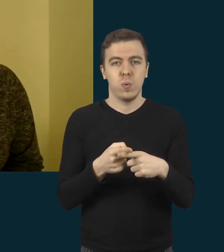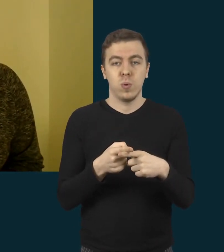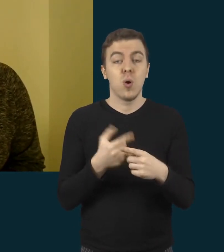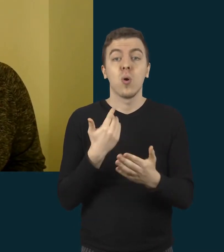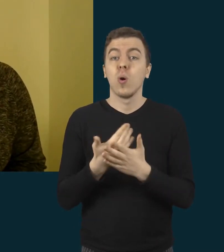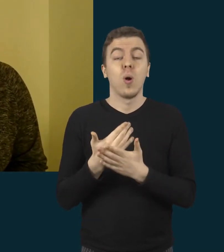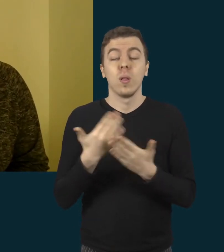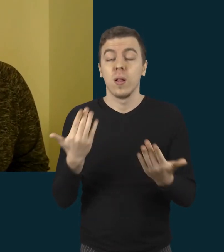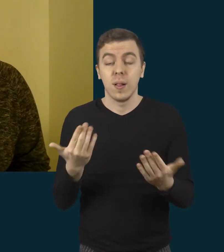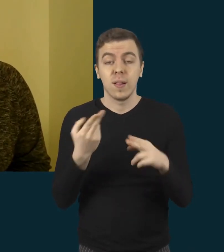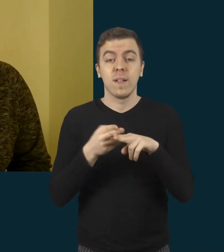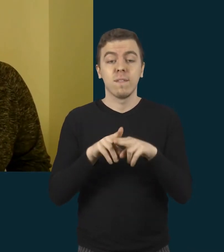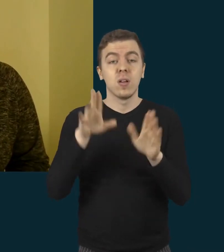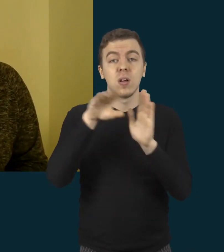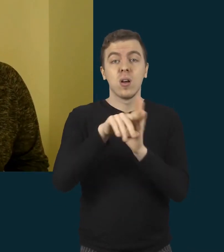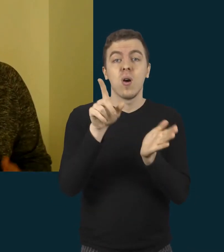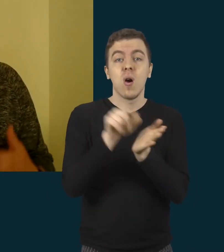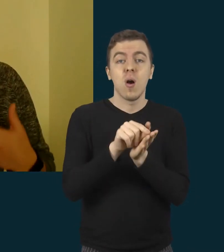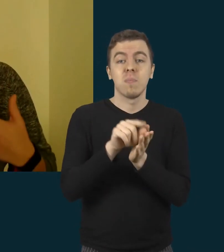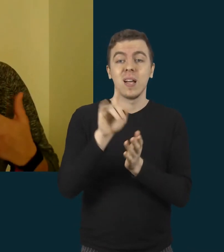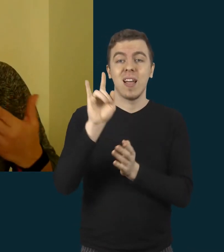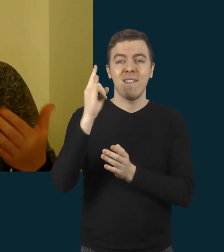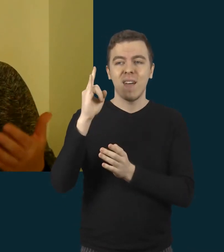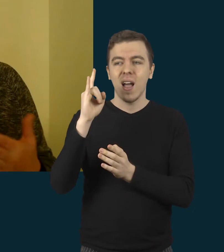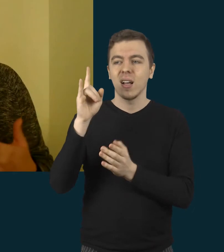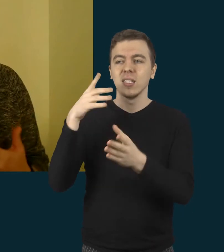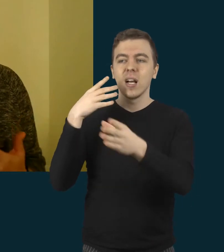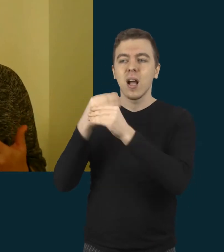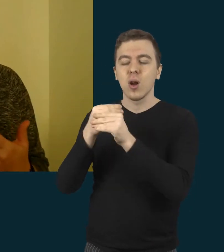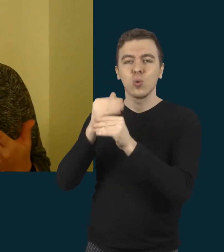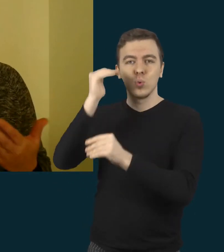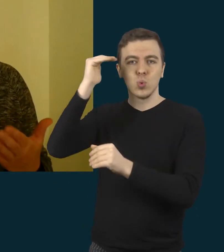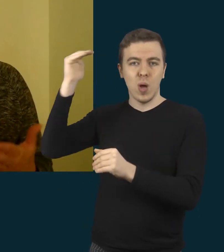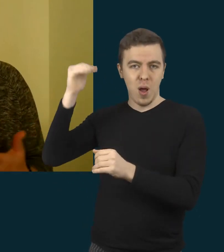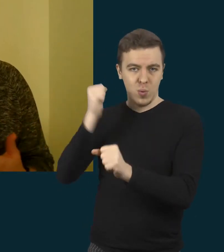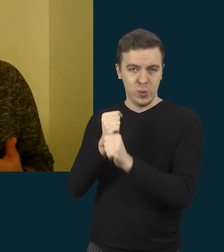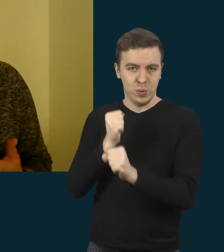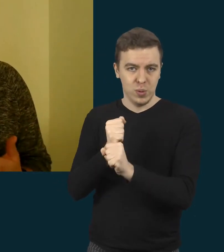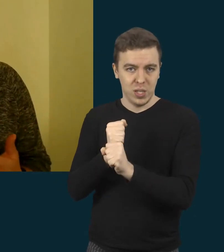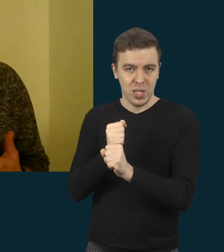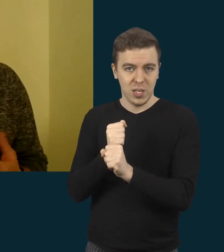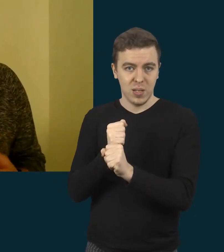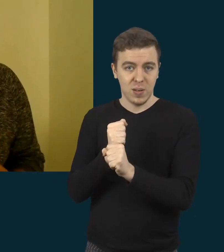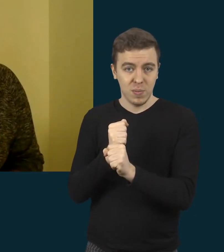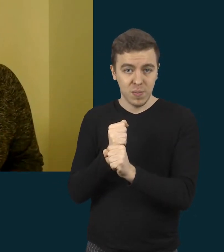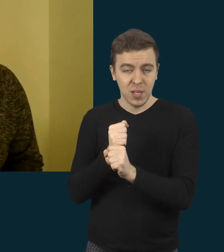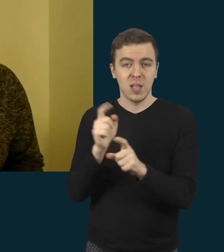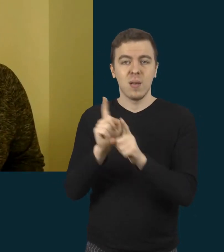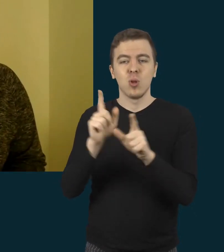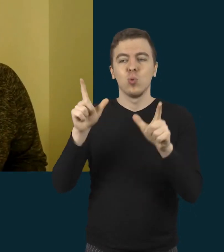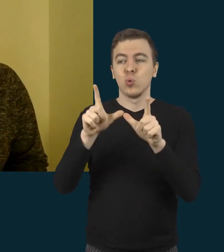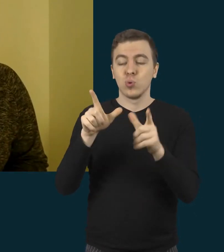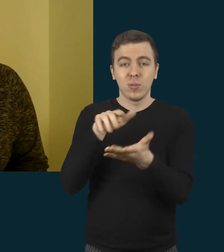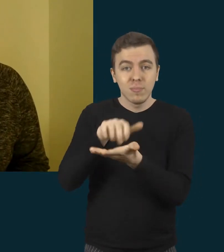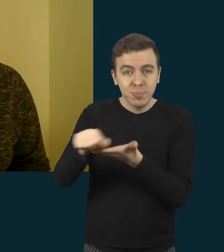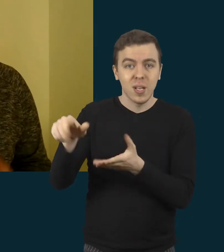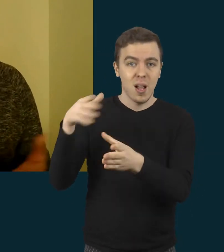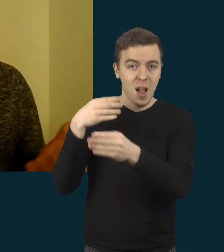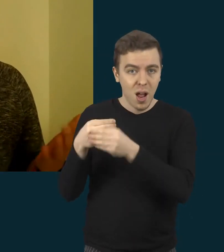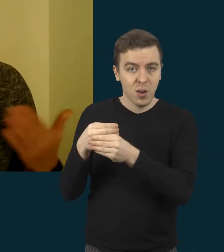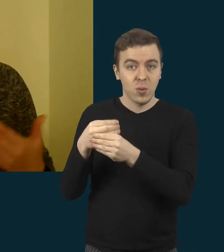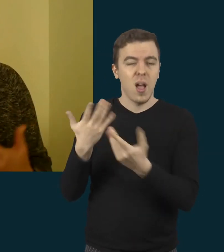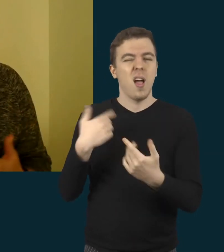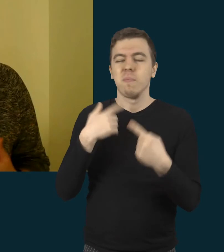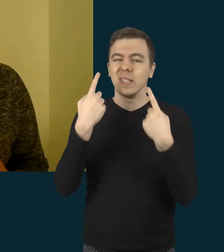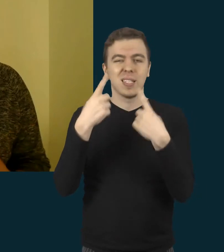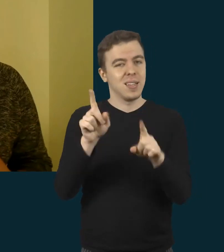tame turi būti vaiko sąveikas su suaugusiųjų ir atlikimas užduoties. Tai mes šiek tiek į